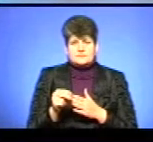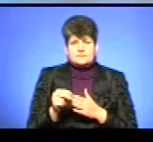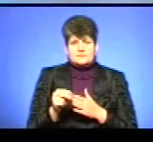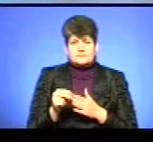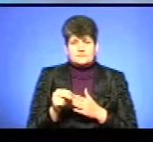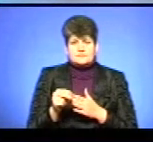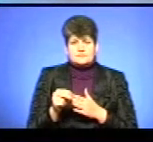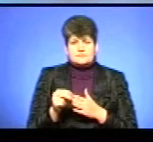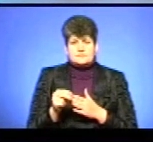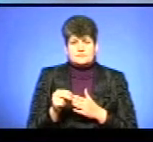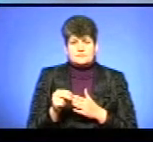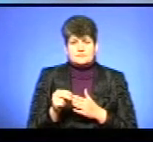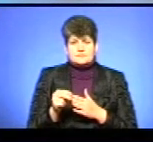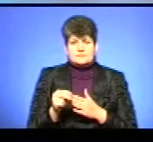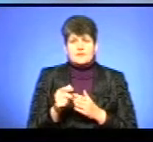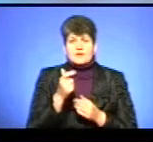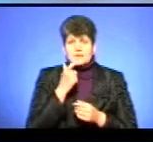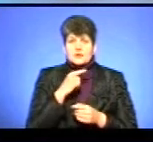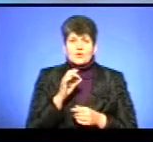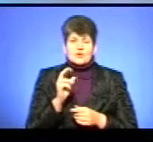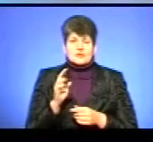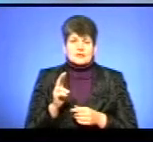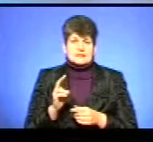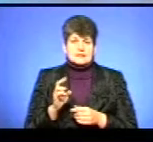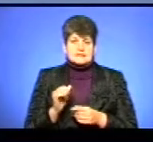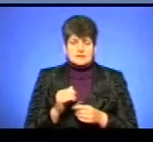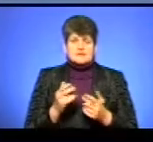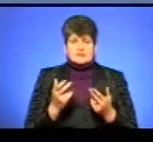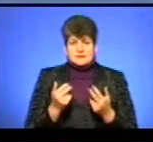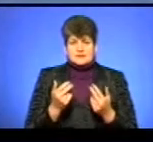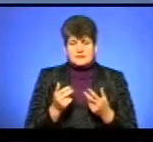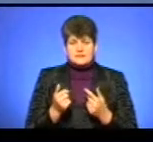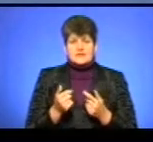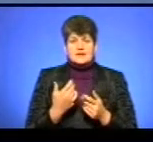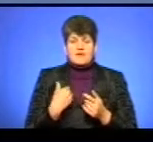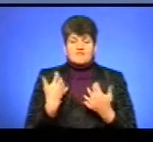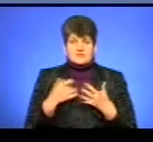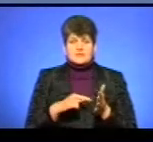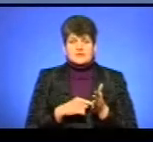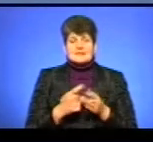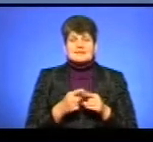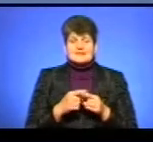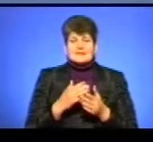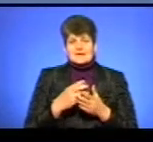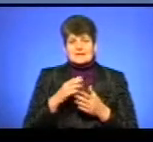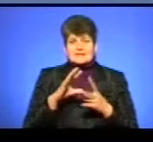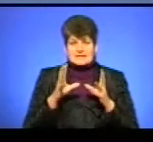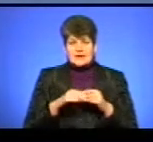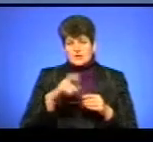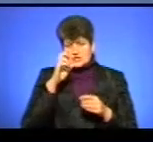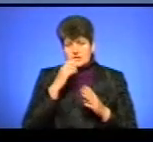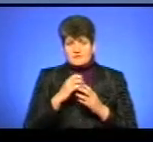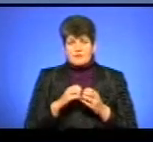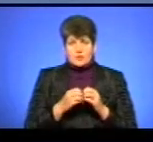відпитаю зараз, Так, так. Пані Оксана, звичайно, як я вже зазначила, що це є загальнодержавна проблема. Адже таких